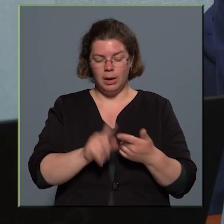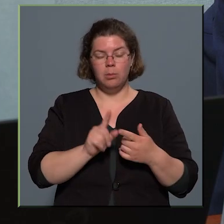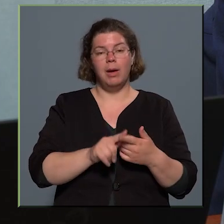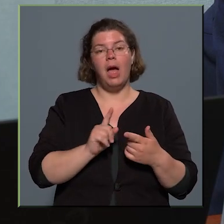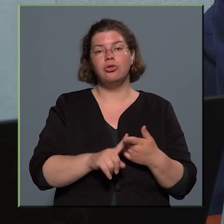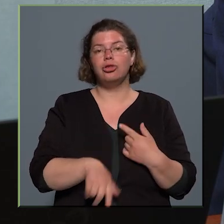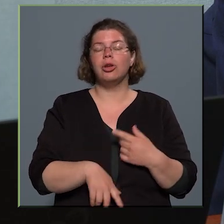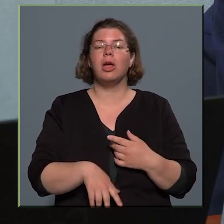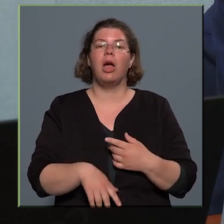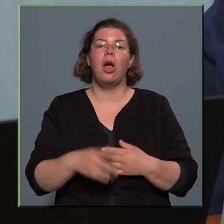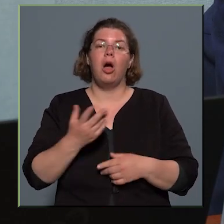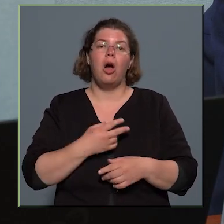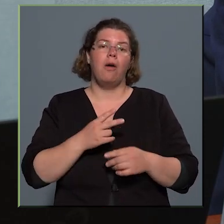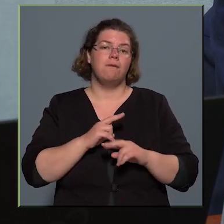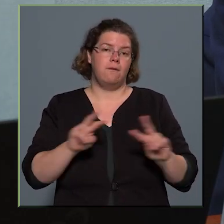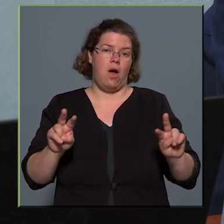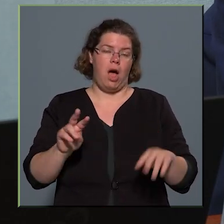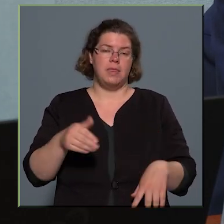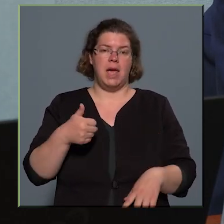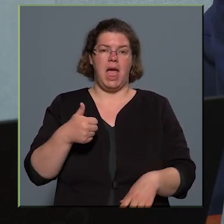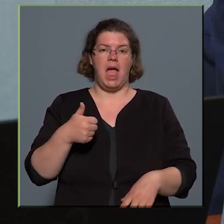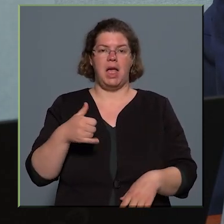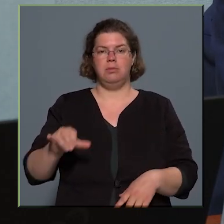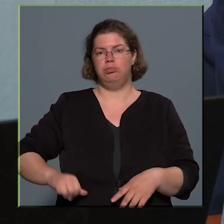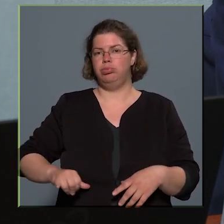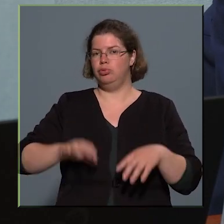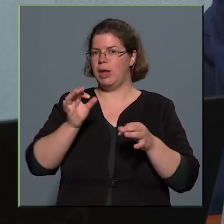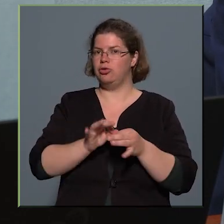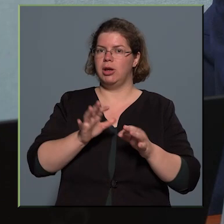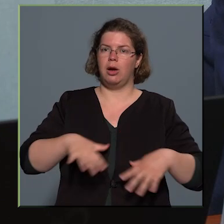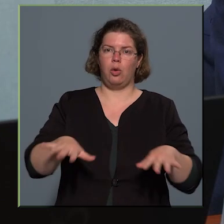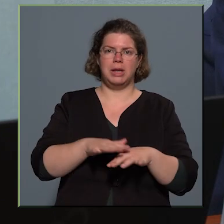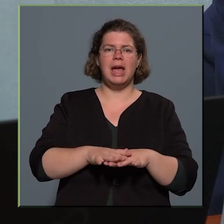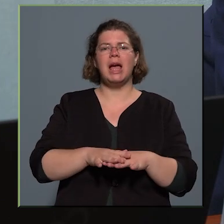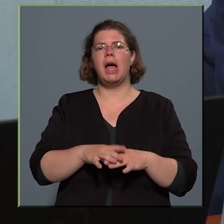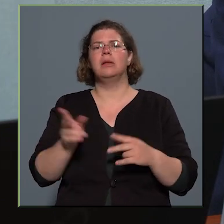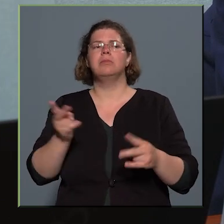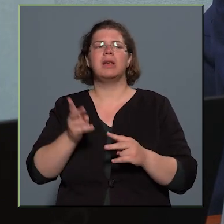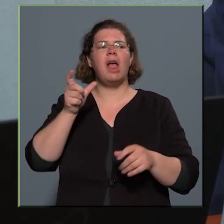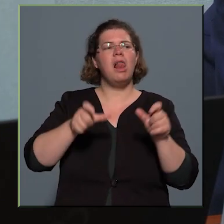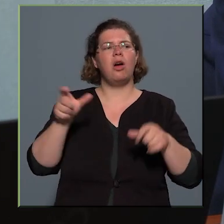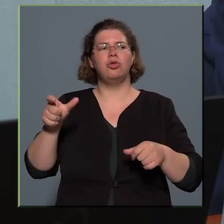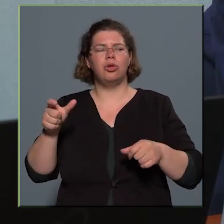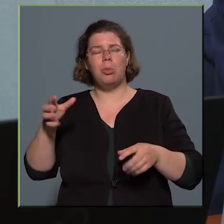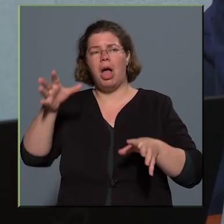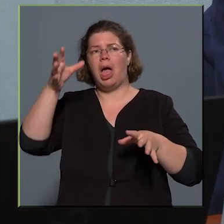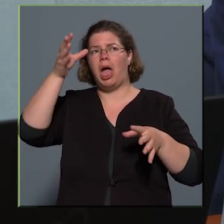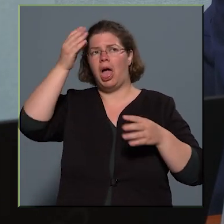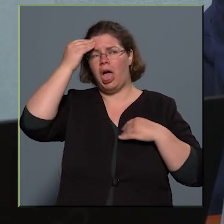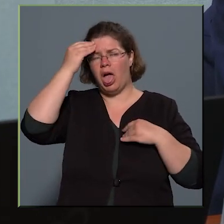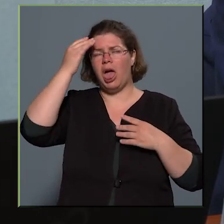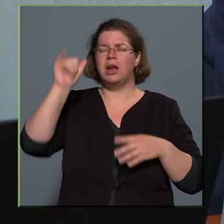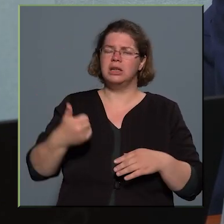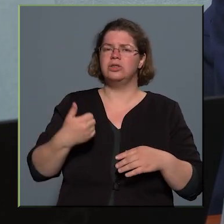természetesen, hogyha van egy bűneset a környéken, akkor az nyilván megragad a lakosokban, és akkor az